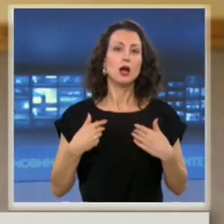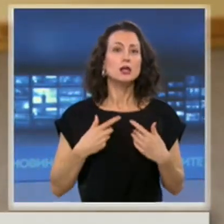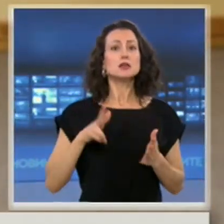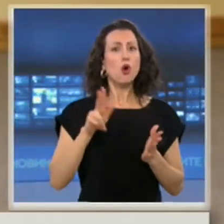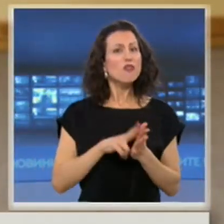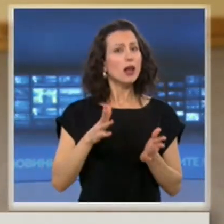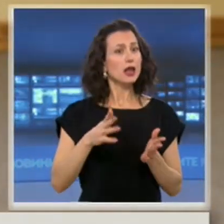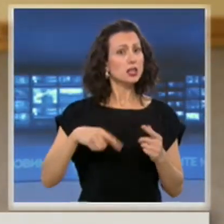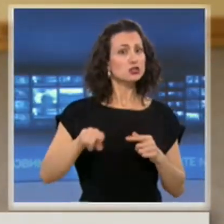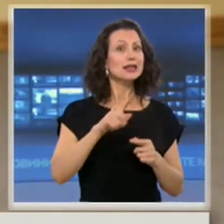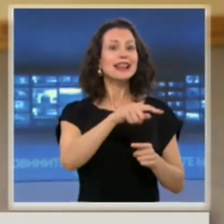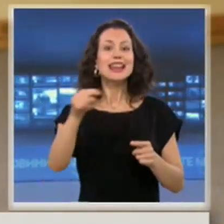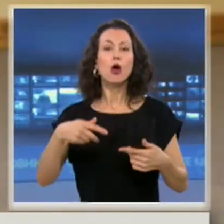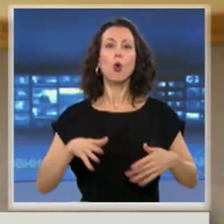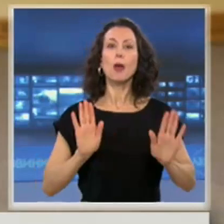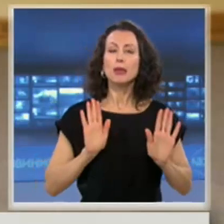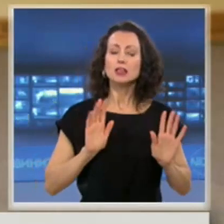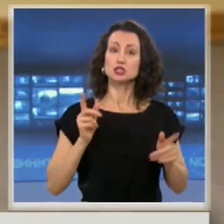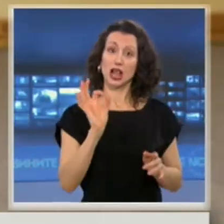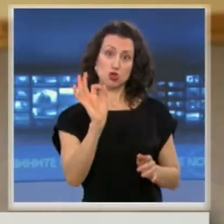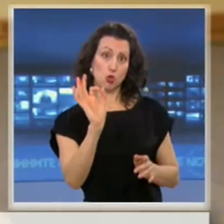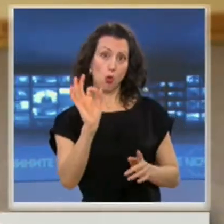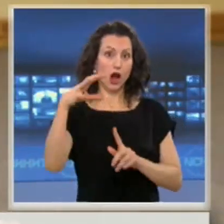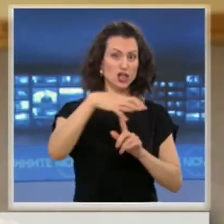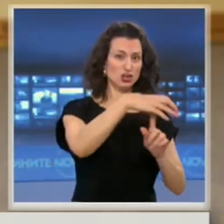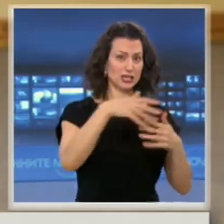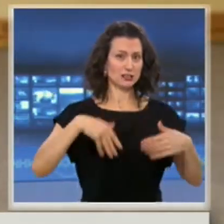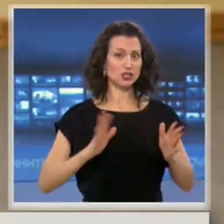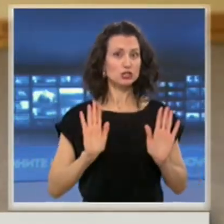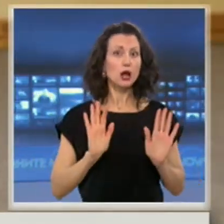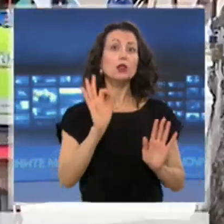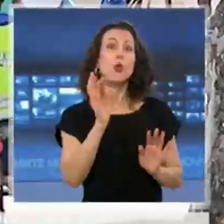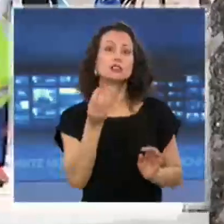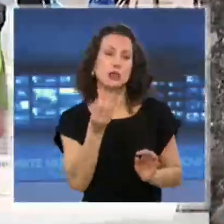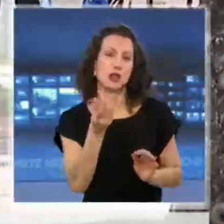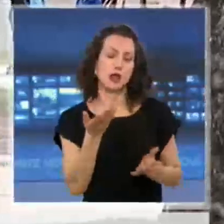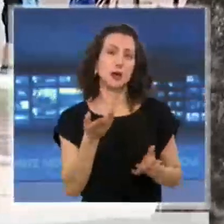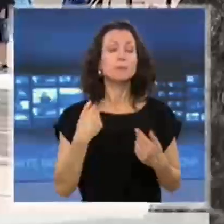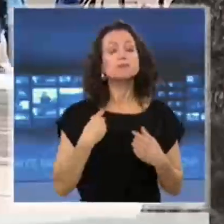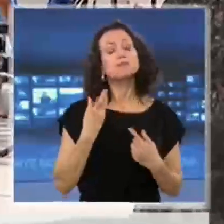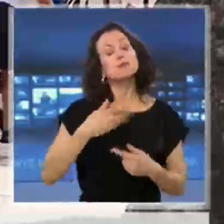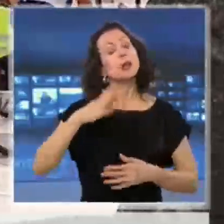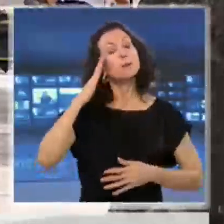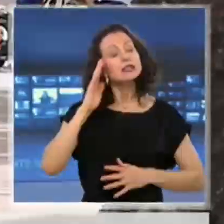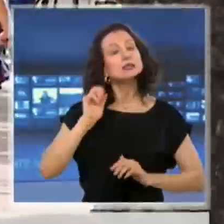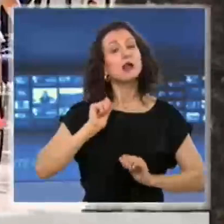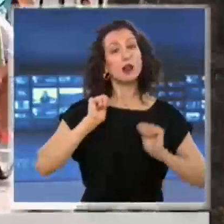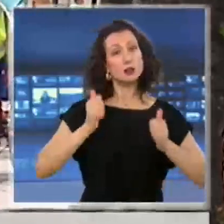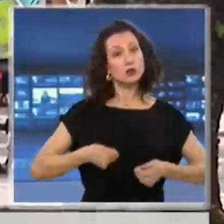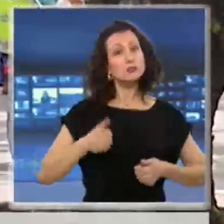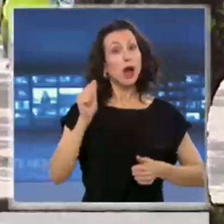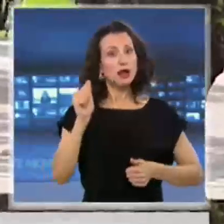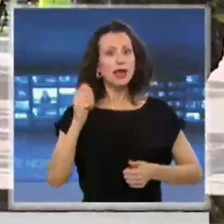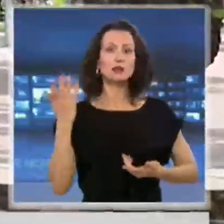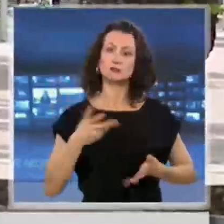плажовете включително ще бъдат и на нулеви цени, на други на още по-синголични. Министр Ангелкова потвърди, че вече теката